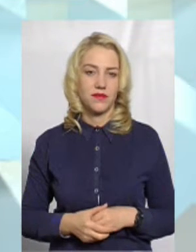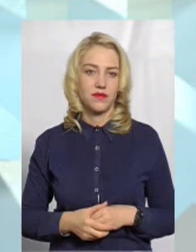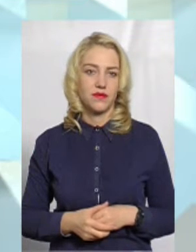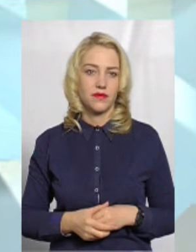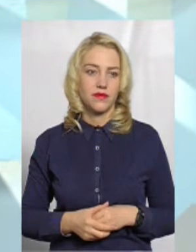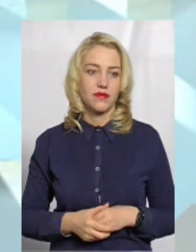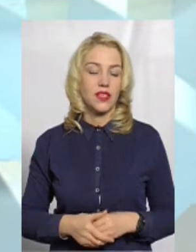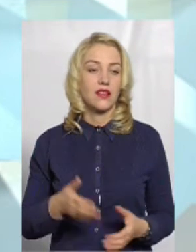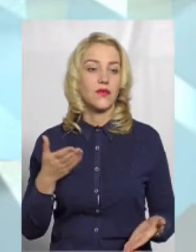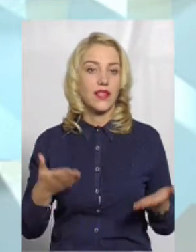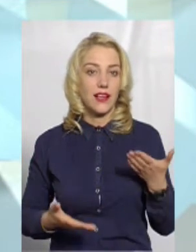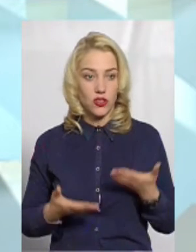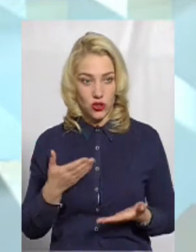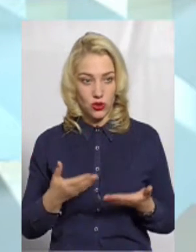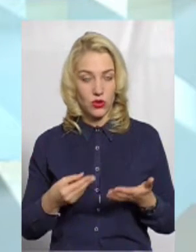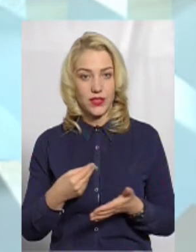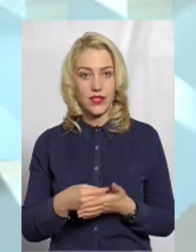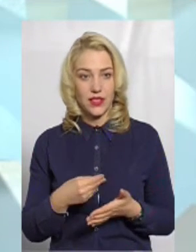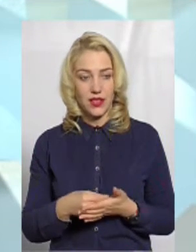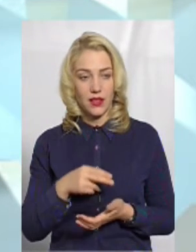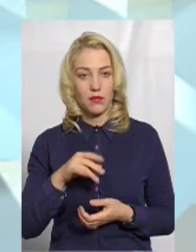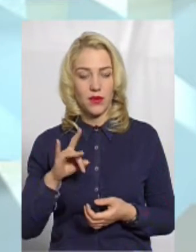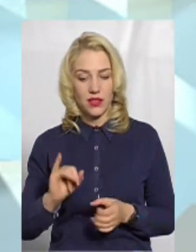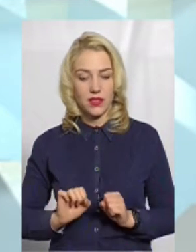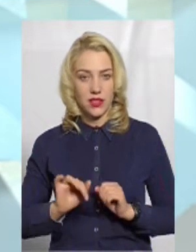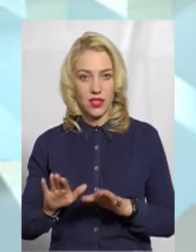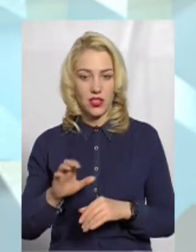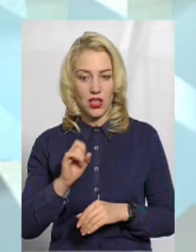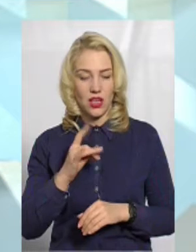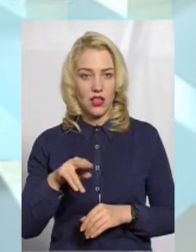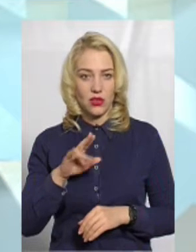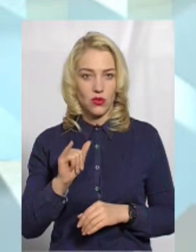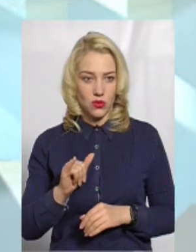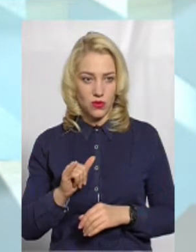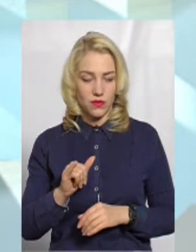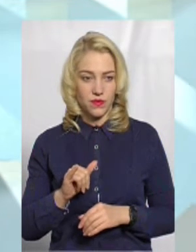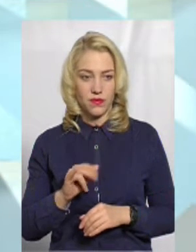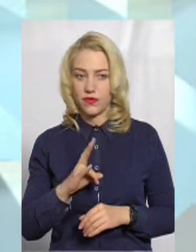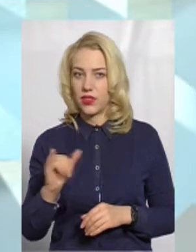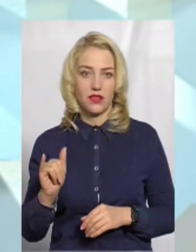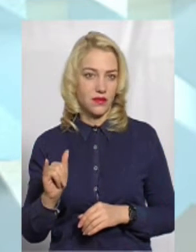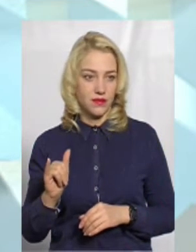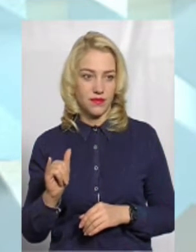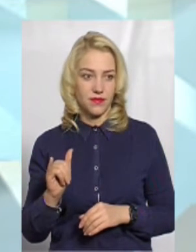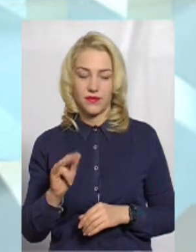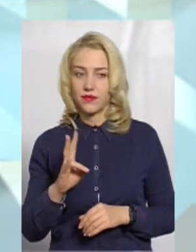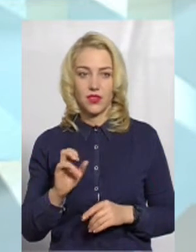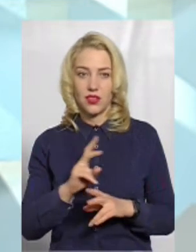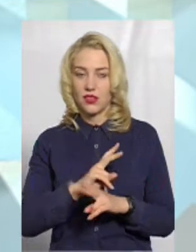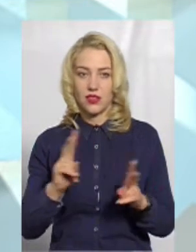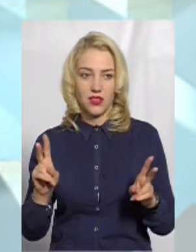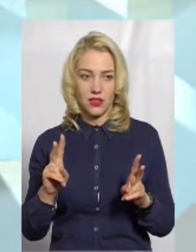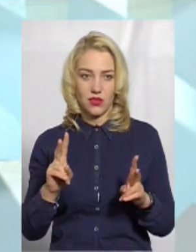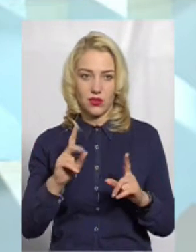Якщо ціни при здачі в оренду ні, ніхто